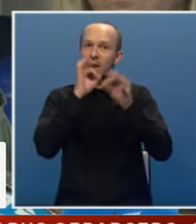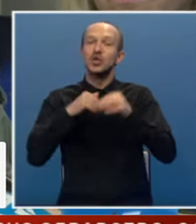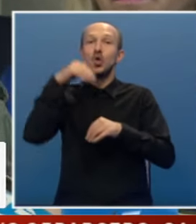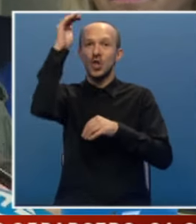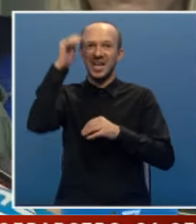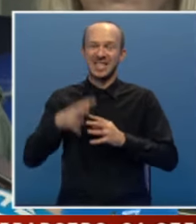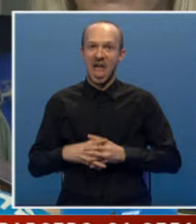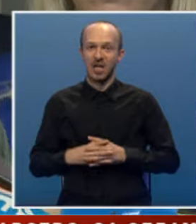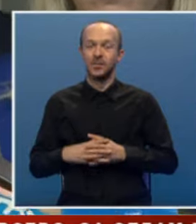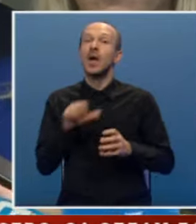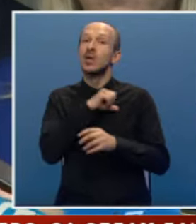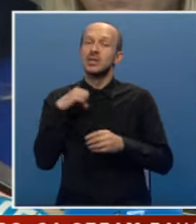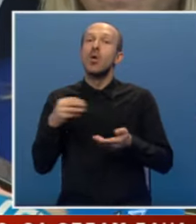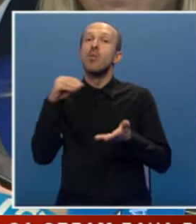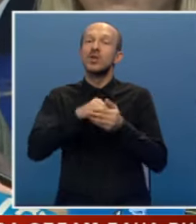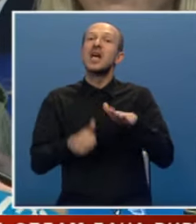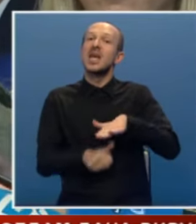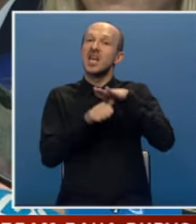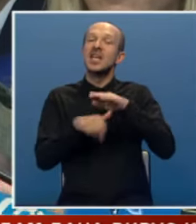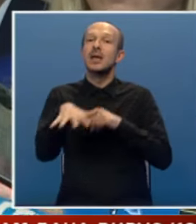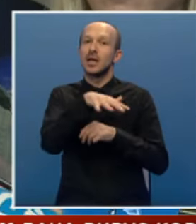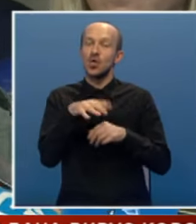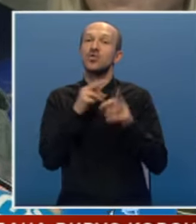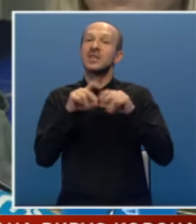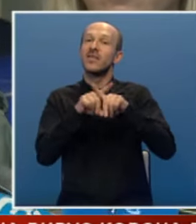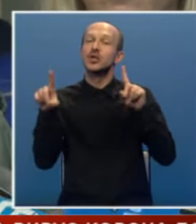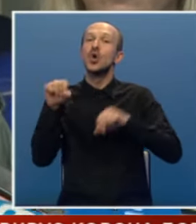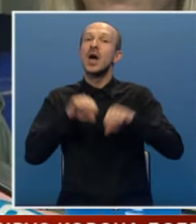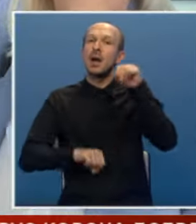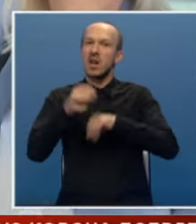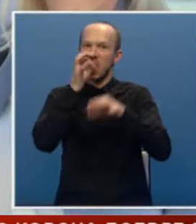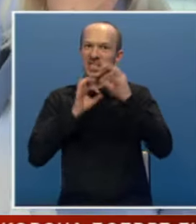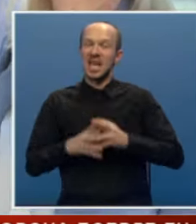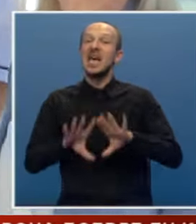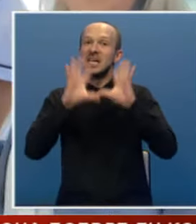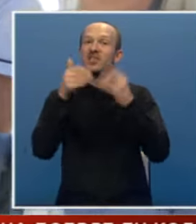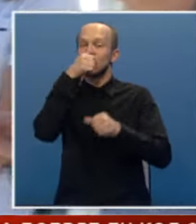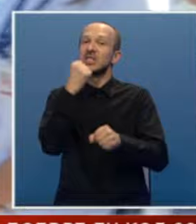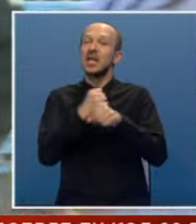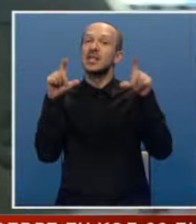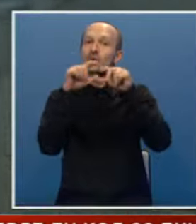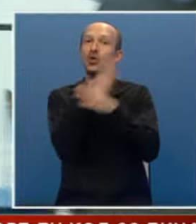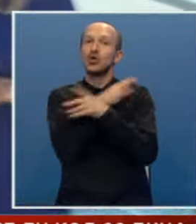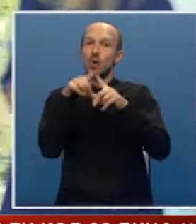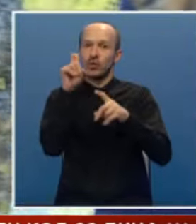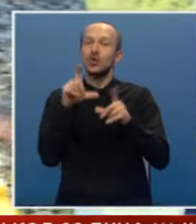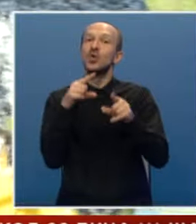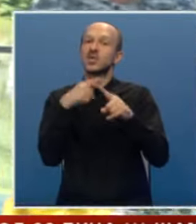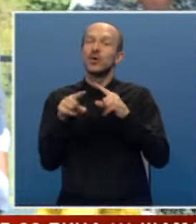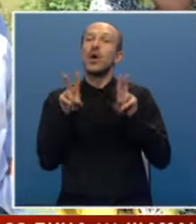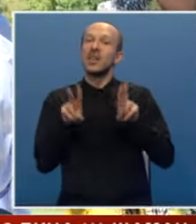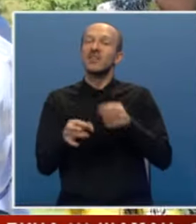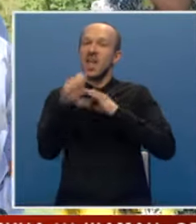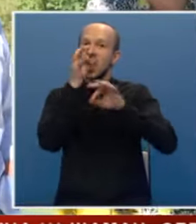odrasli. Tako da smo postavili lider u regionu za tu vrstu rehabilitacije. Sve što se radi u institutu Zotović usvrhu je